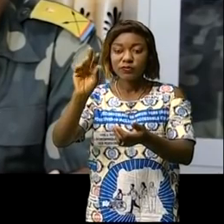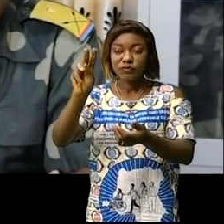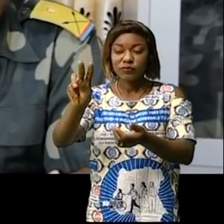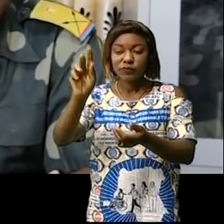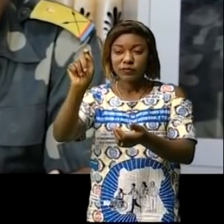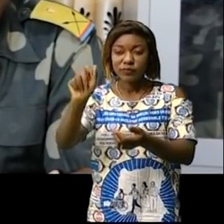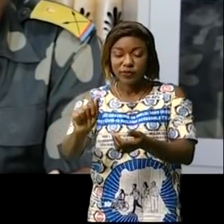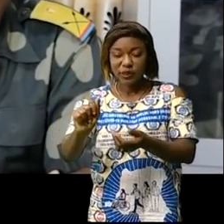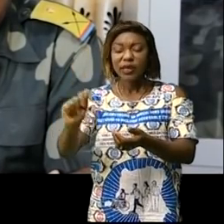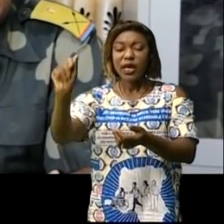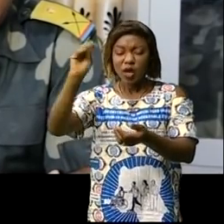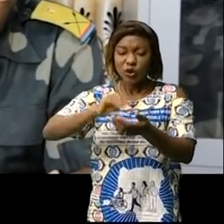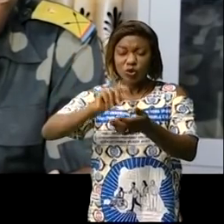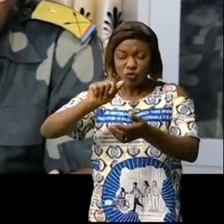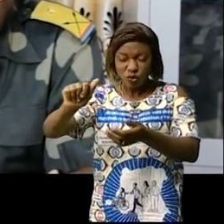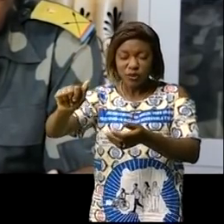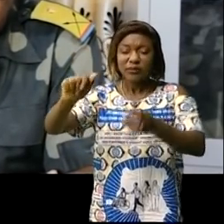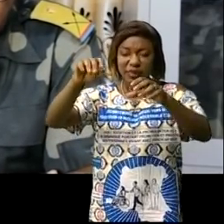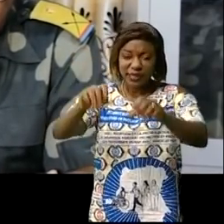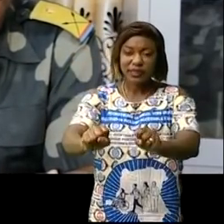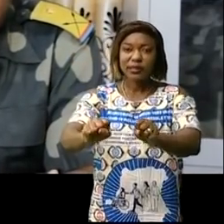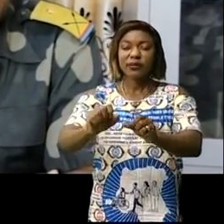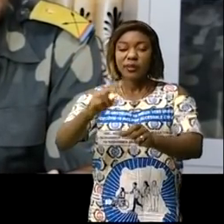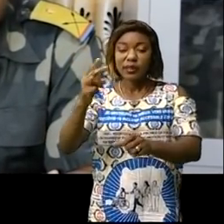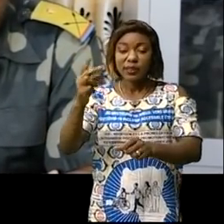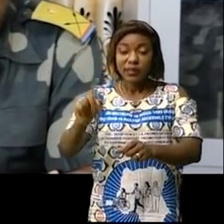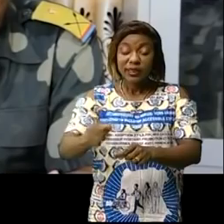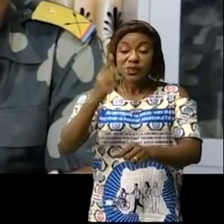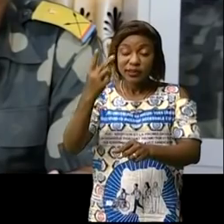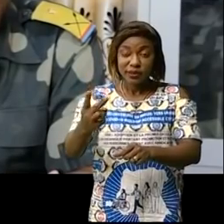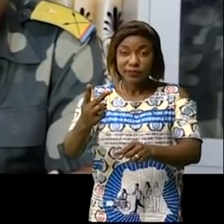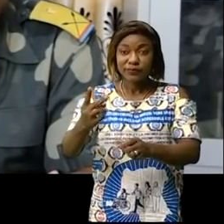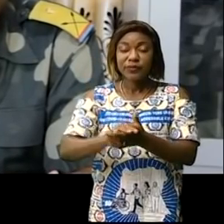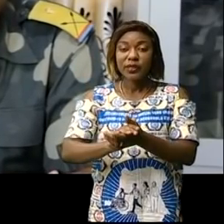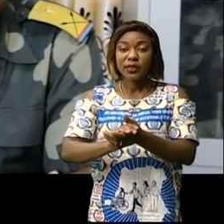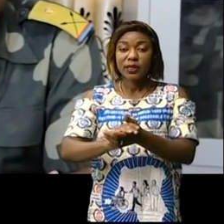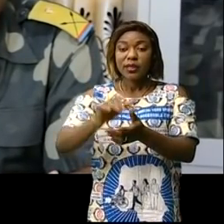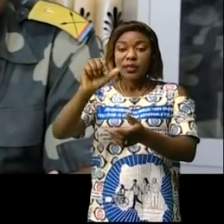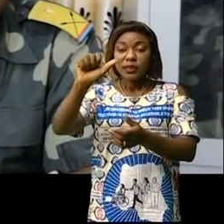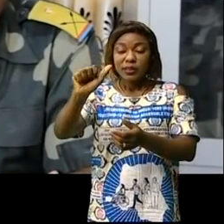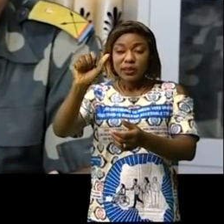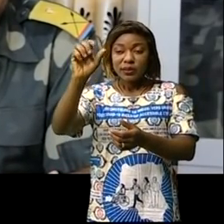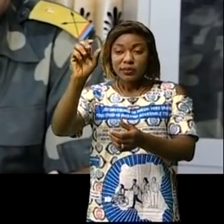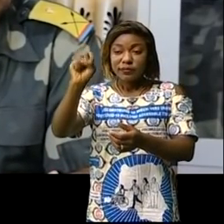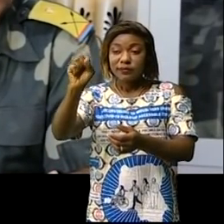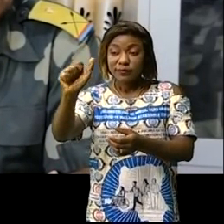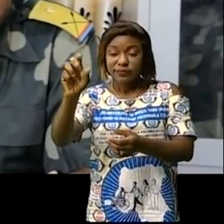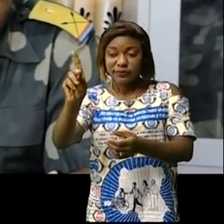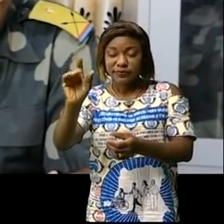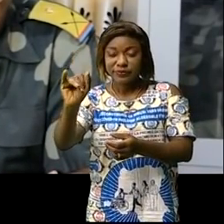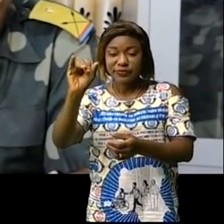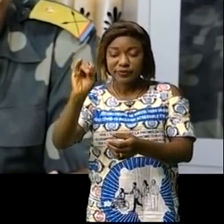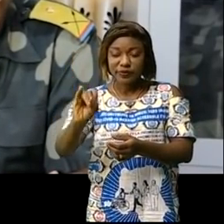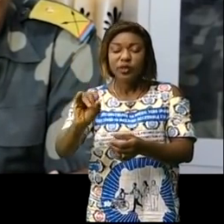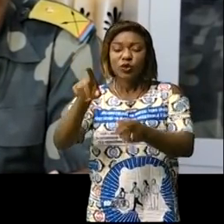T4 du secteur opérationnel, Itoury, 32e région militaire, major Sadiq Idelfin, commandant de la base logistique centrale de la 32e